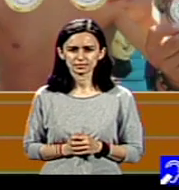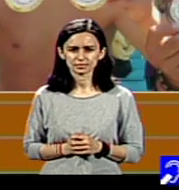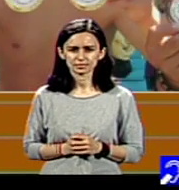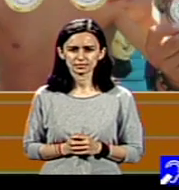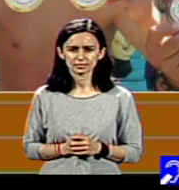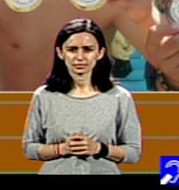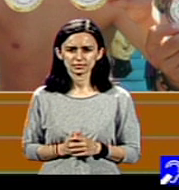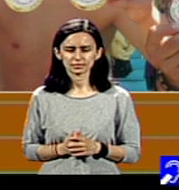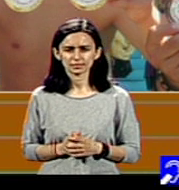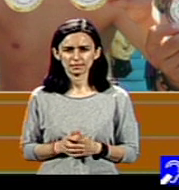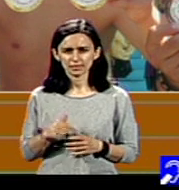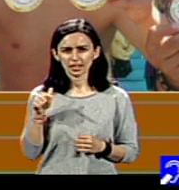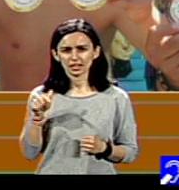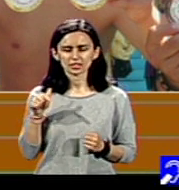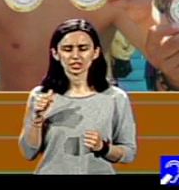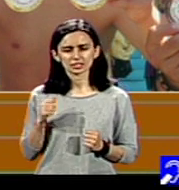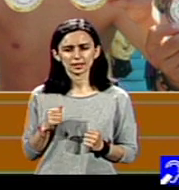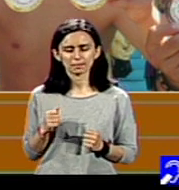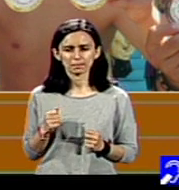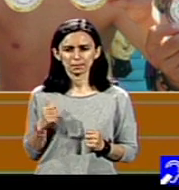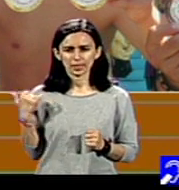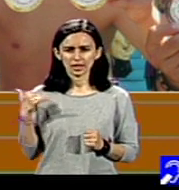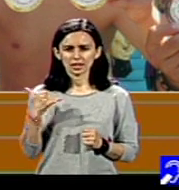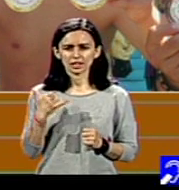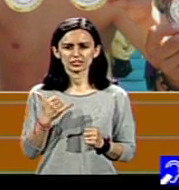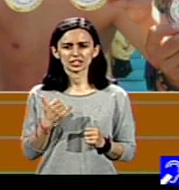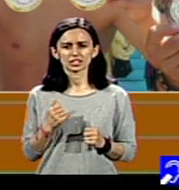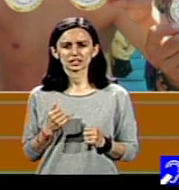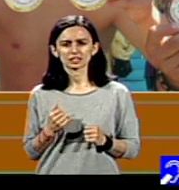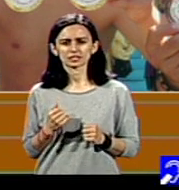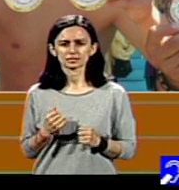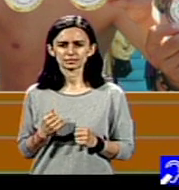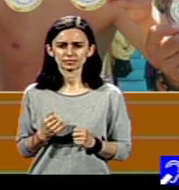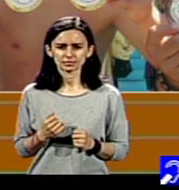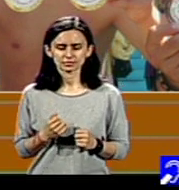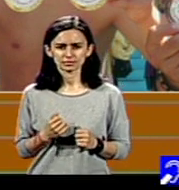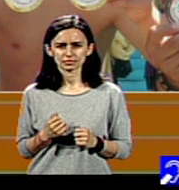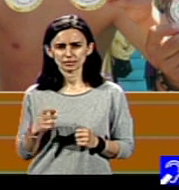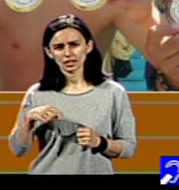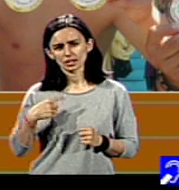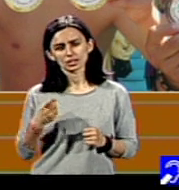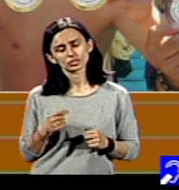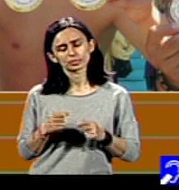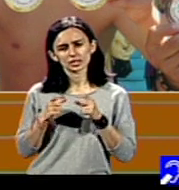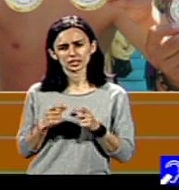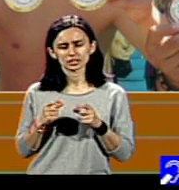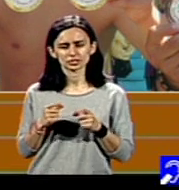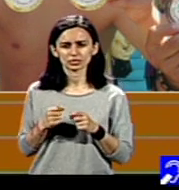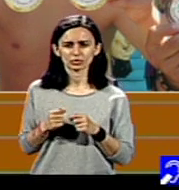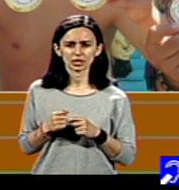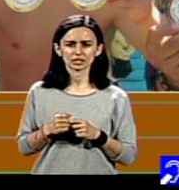cumva, a venit pe TV după situația, după